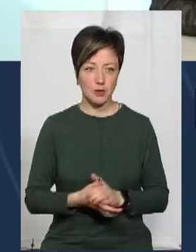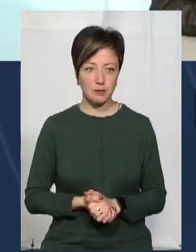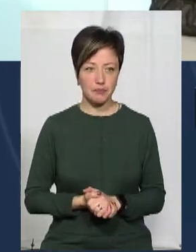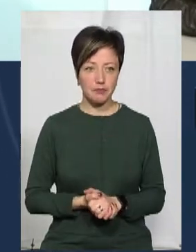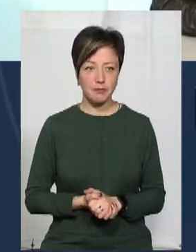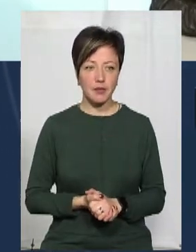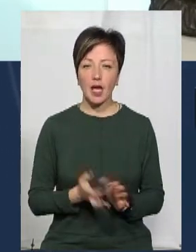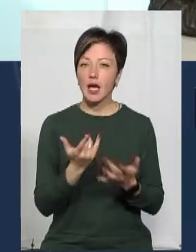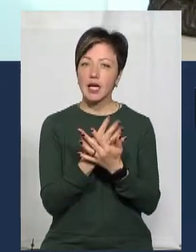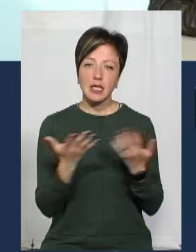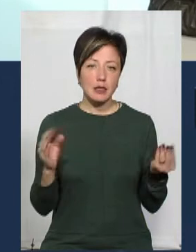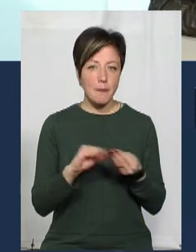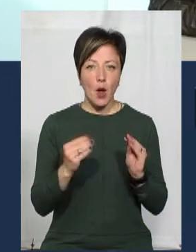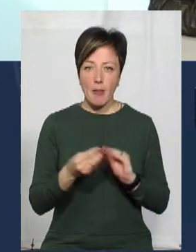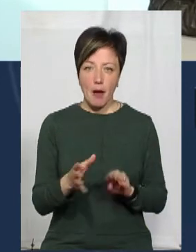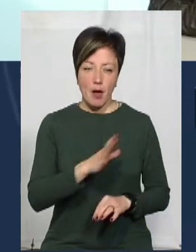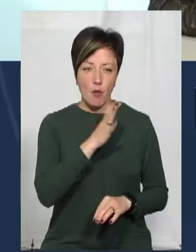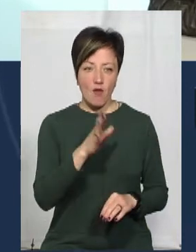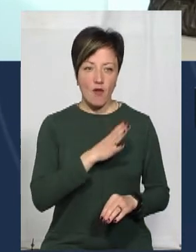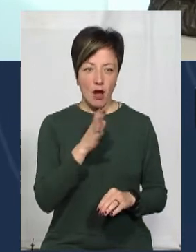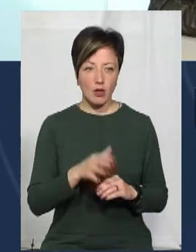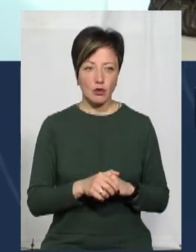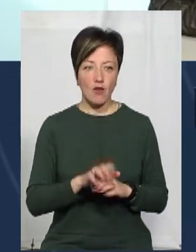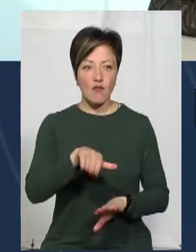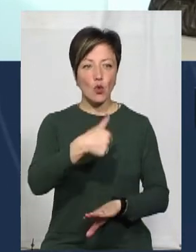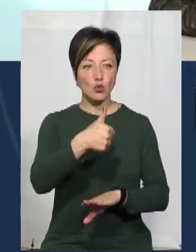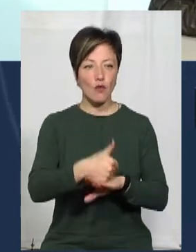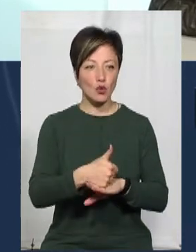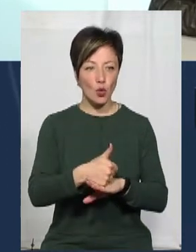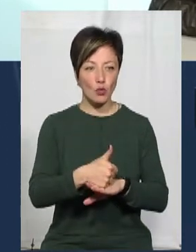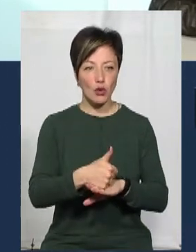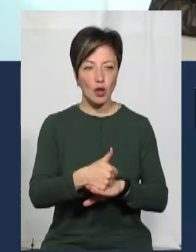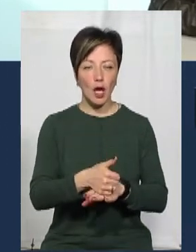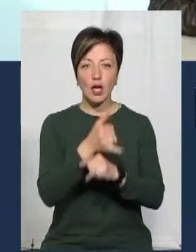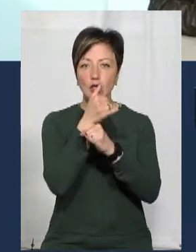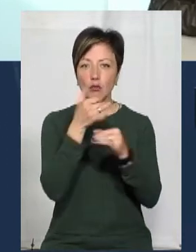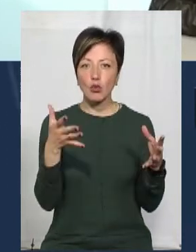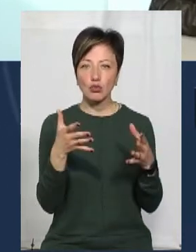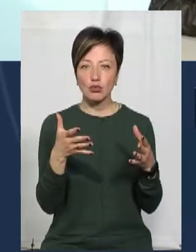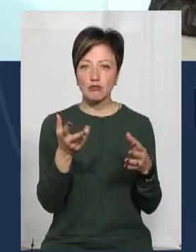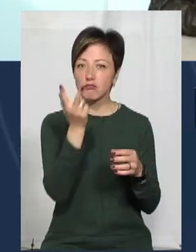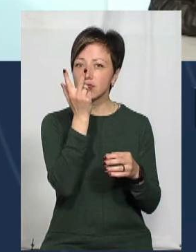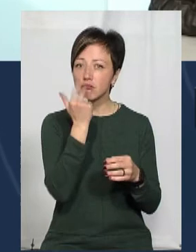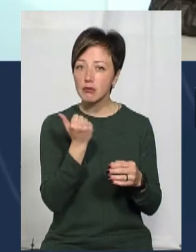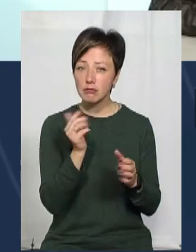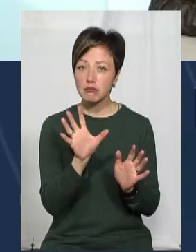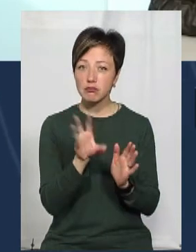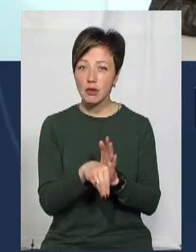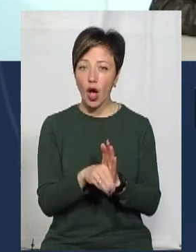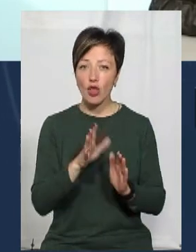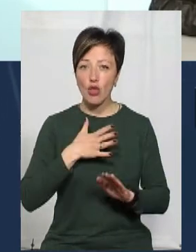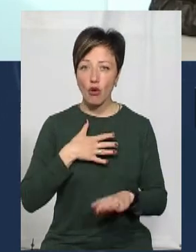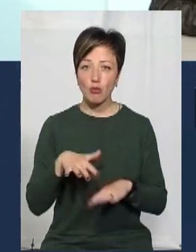Проблеми різні бувають. В основному, не можуть вжитися з